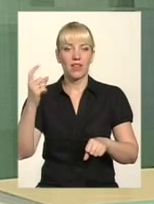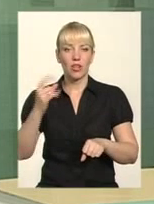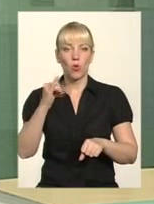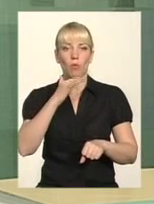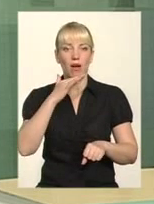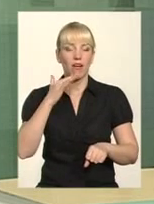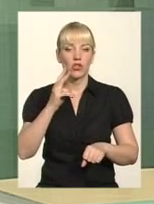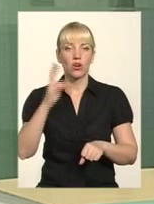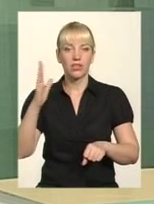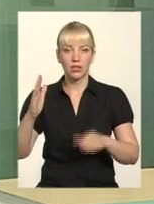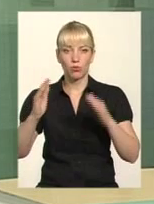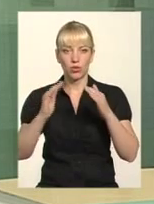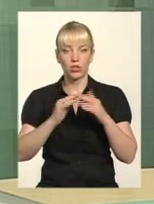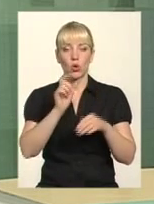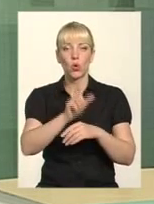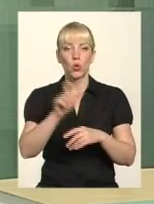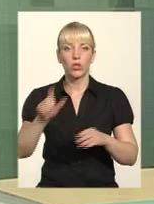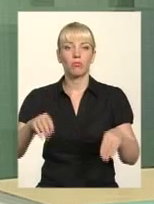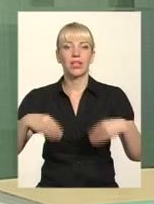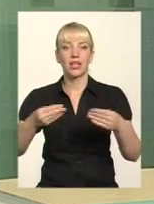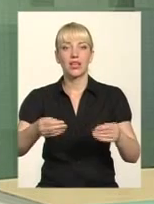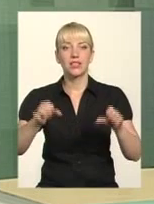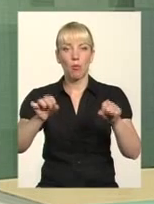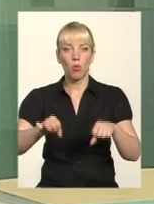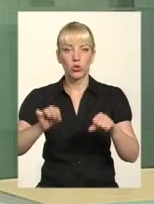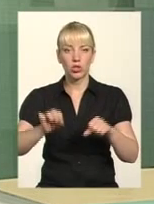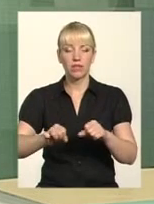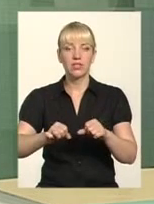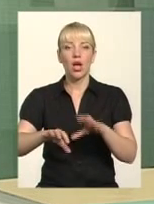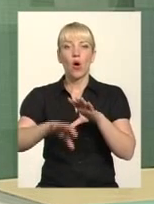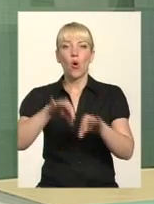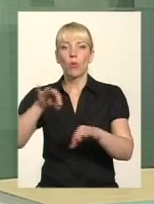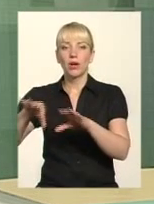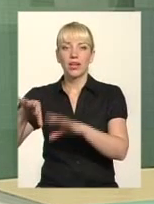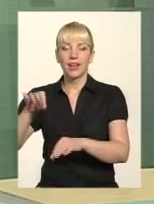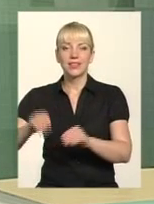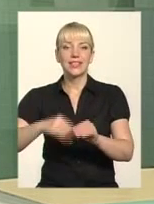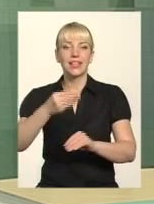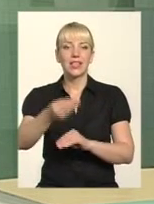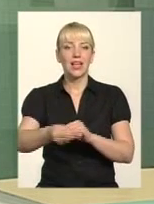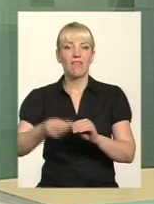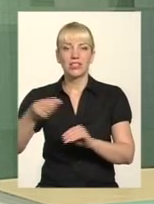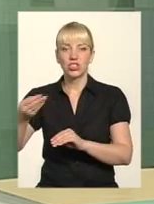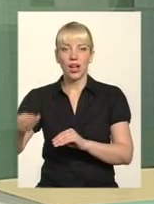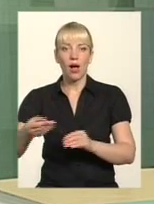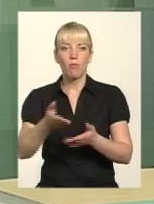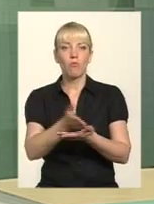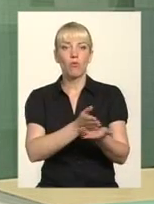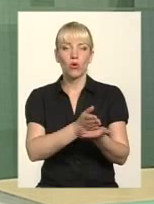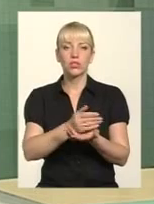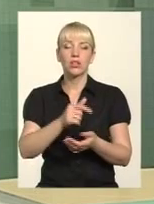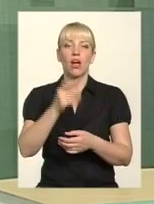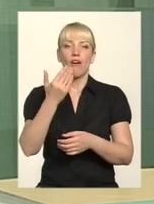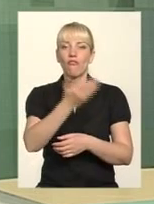будинку». Тобто людям надається можливість обирати надавача послуг. Вони створюють ОСББ і самі